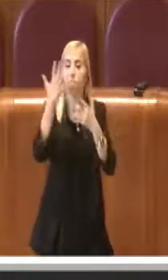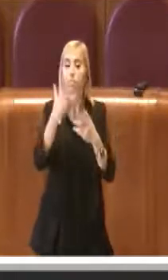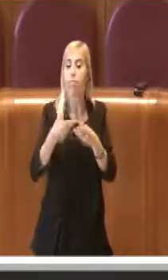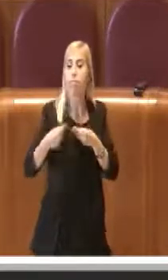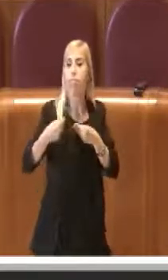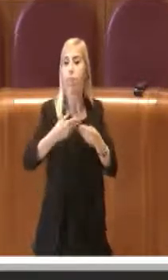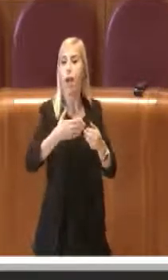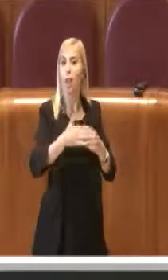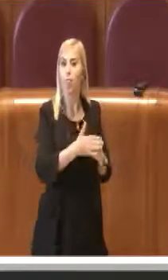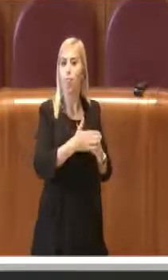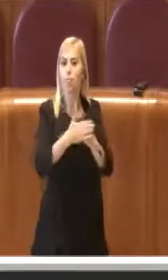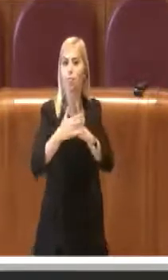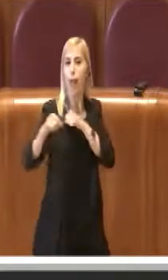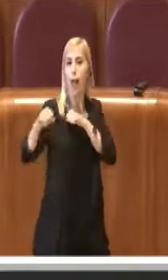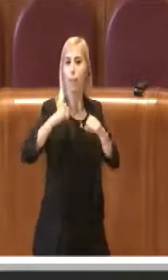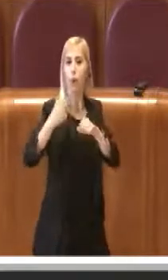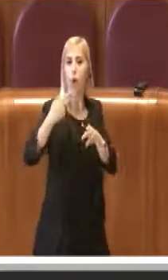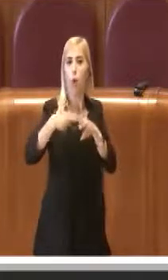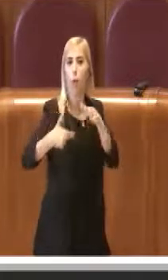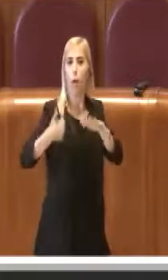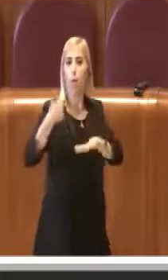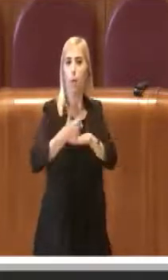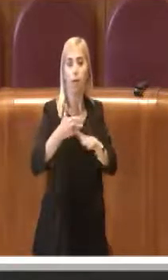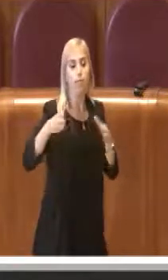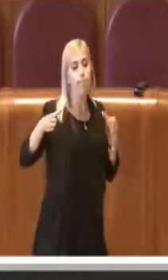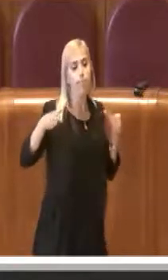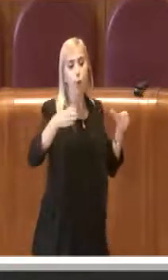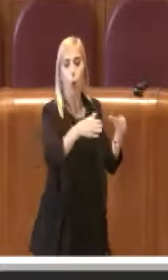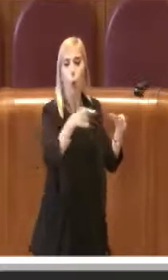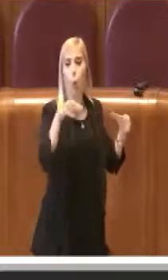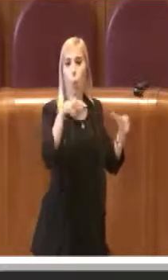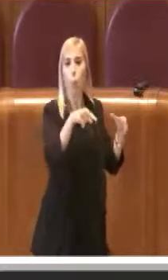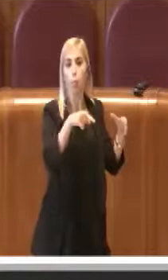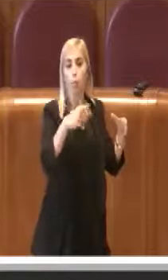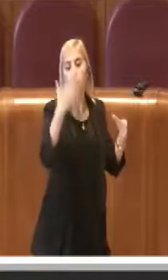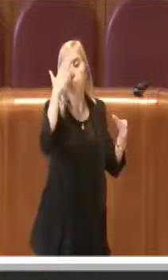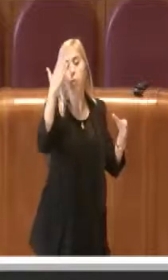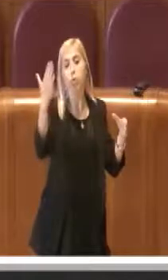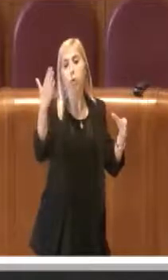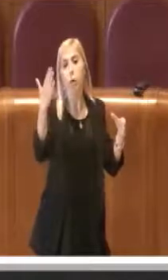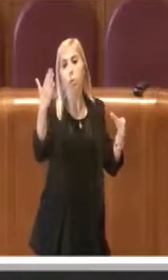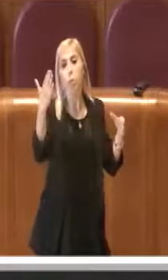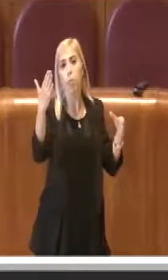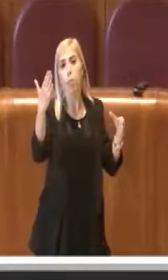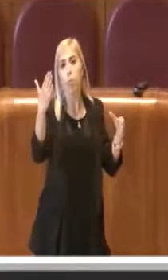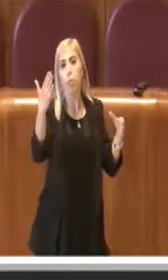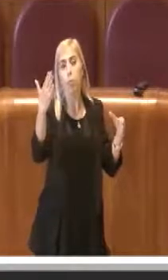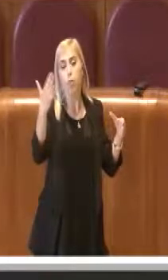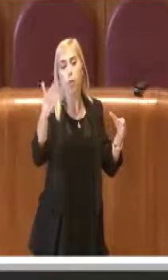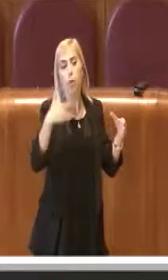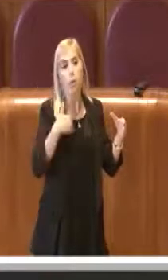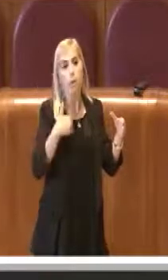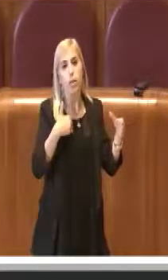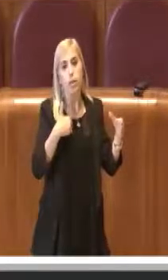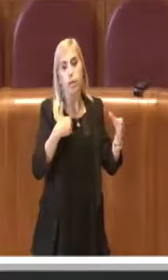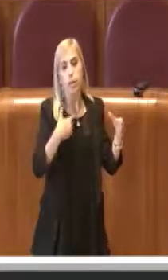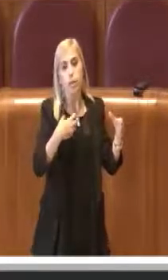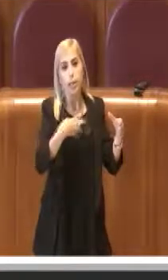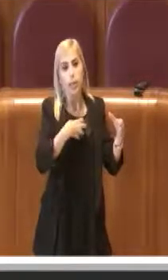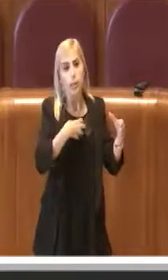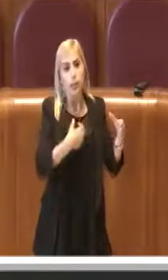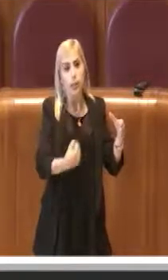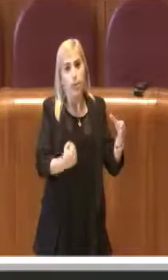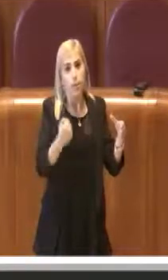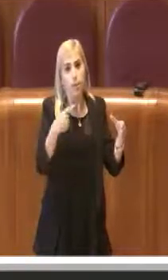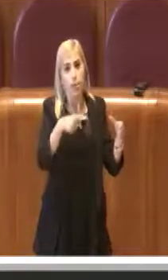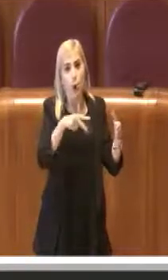da parte dell'amministrazione a una categoria che purtroppo è stata colpita addirittura più di tante altre